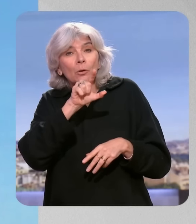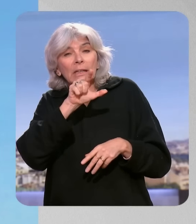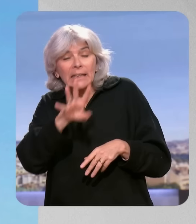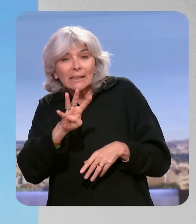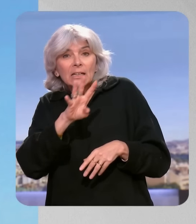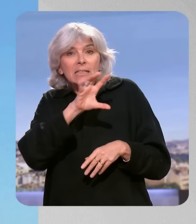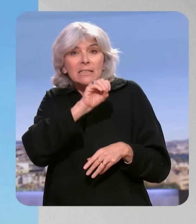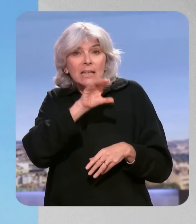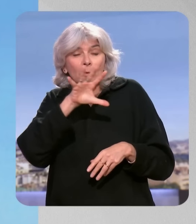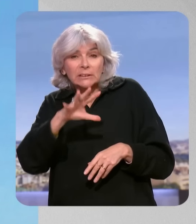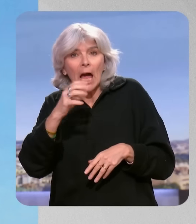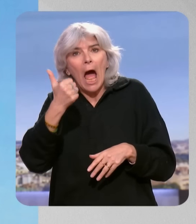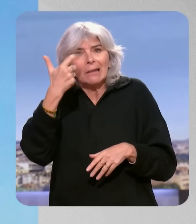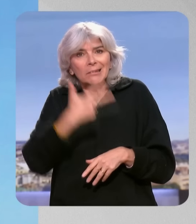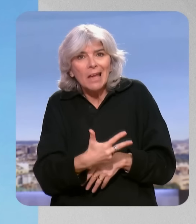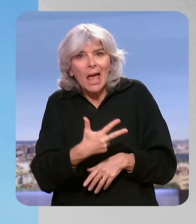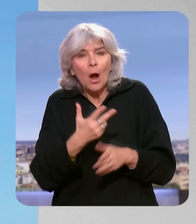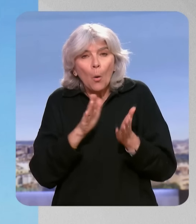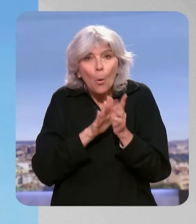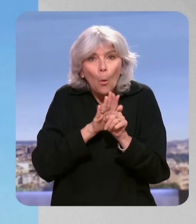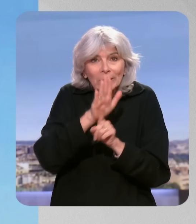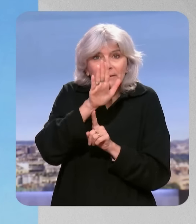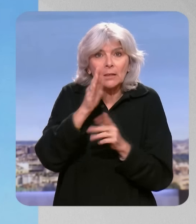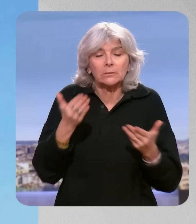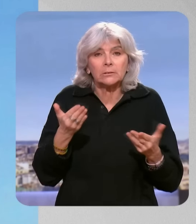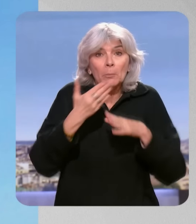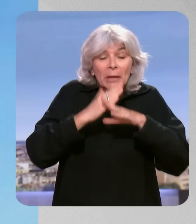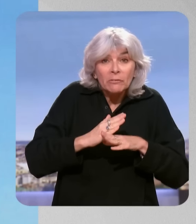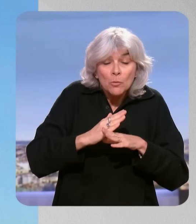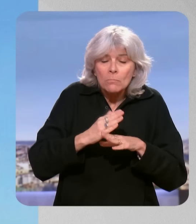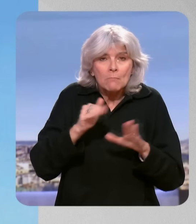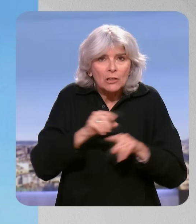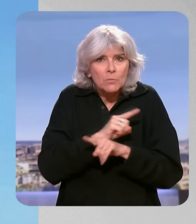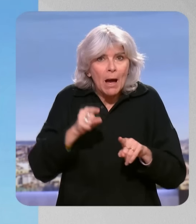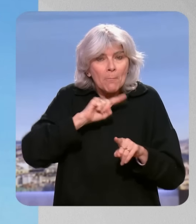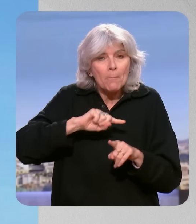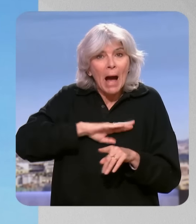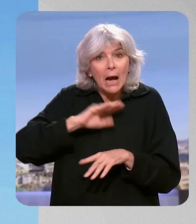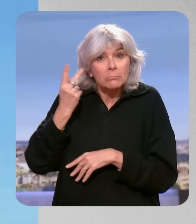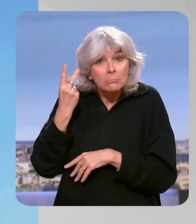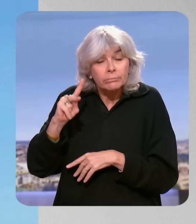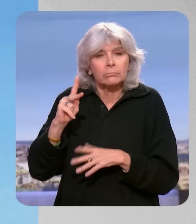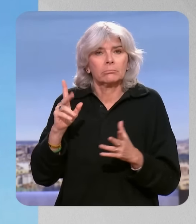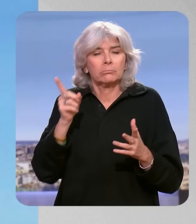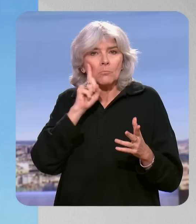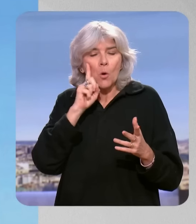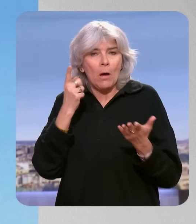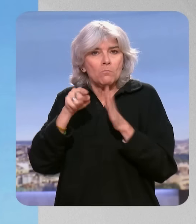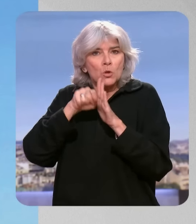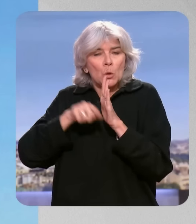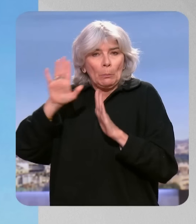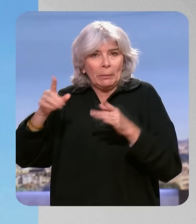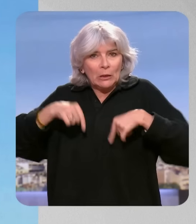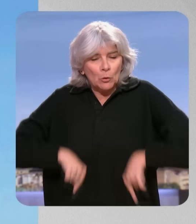-à-dire un tiers, un bon tiers de la croissance prévue ne sera pas réalisée à cause de l'effet dépressif de ces mesures.